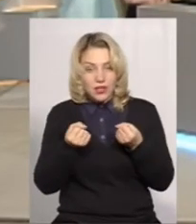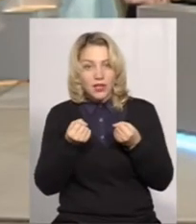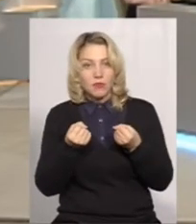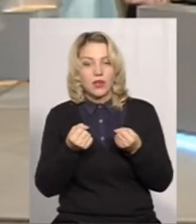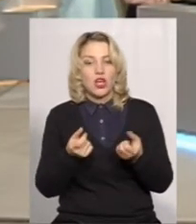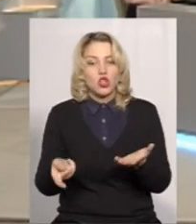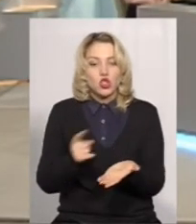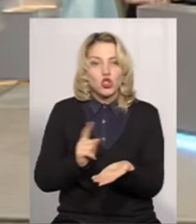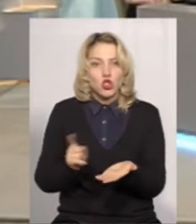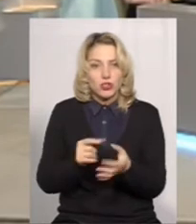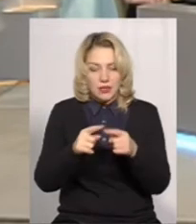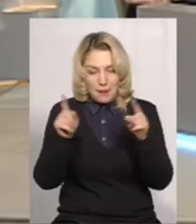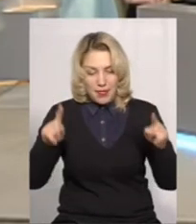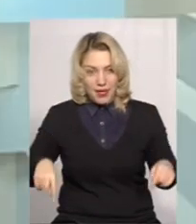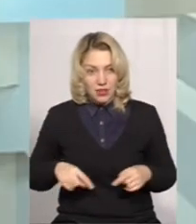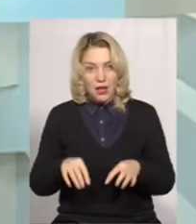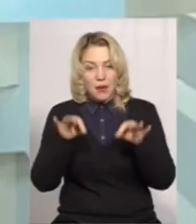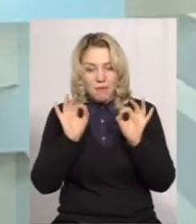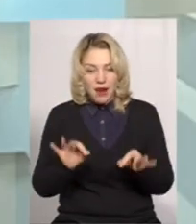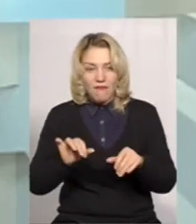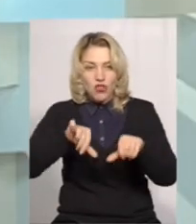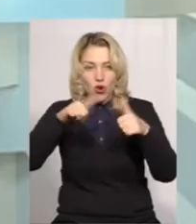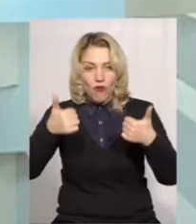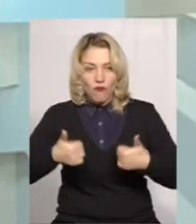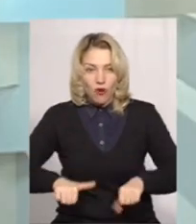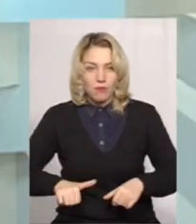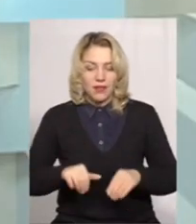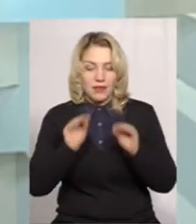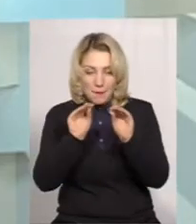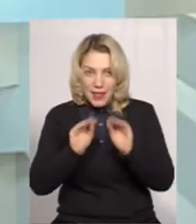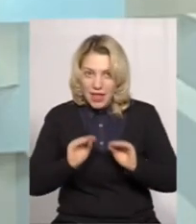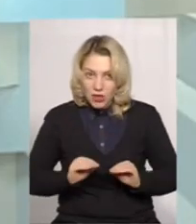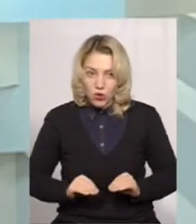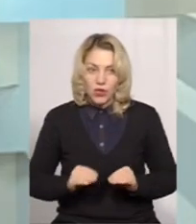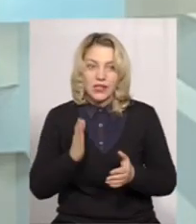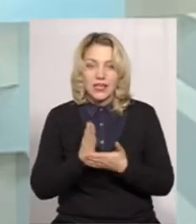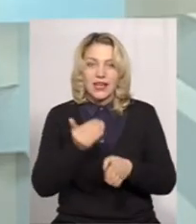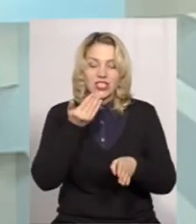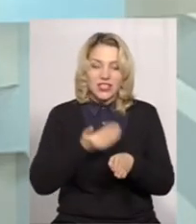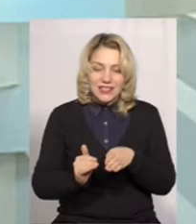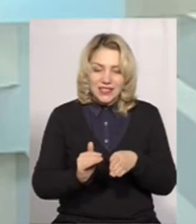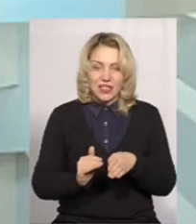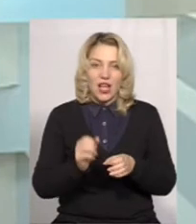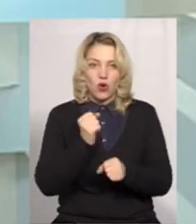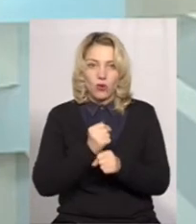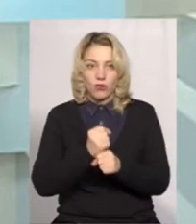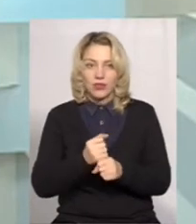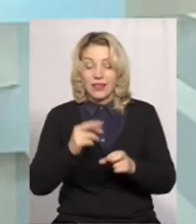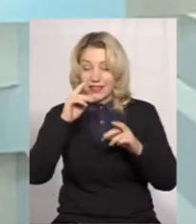Правильне оформлення бланка є частиною роботи. Неправильна позначка